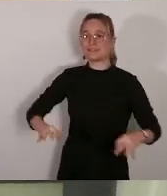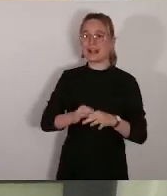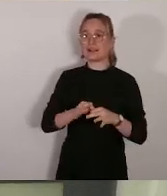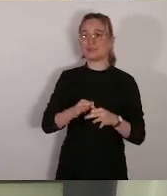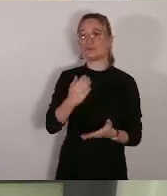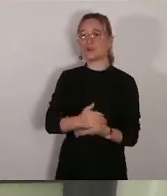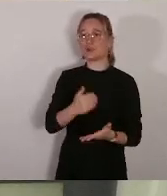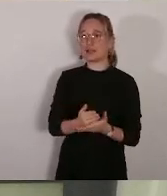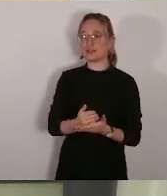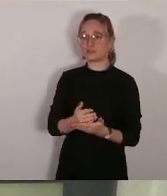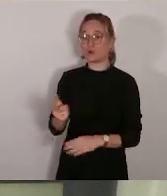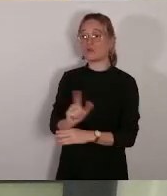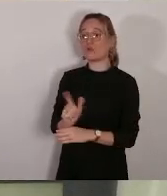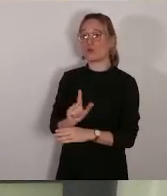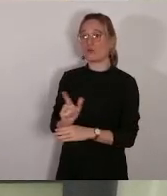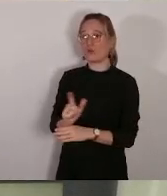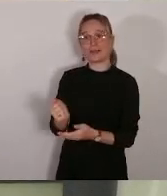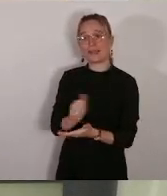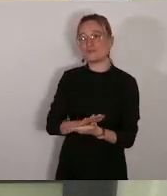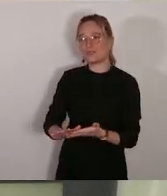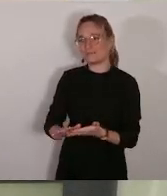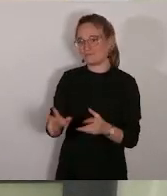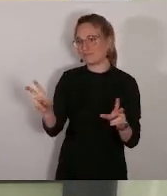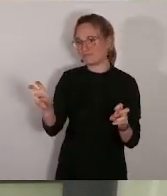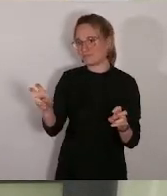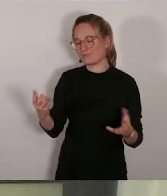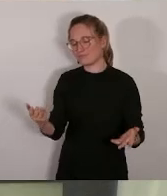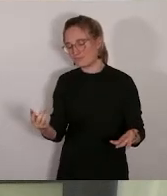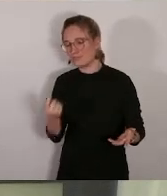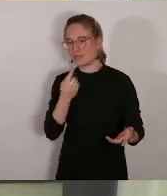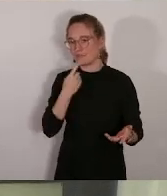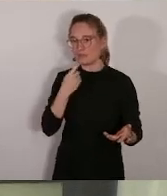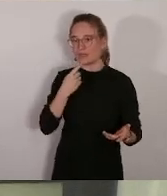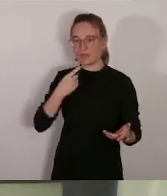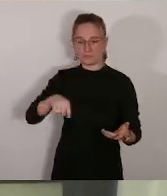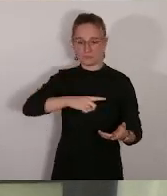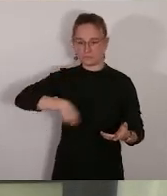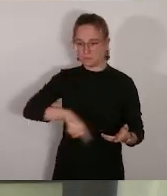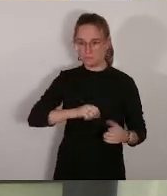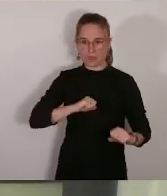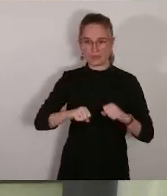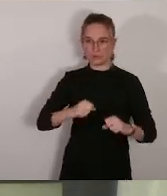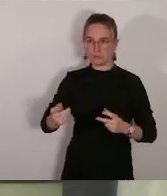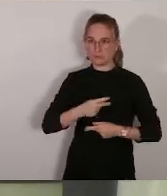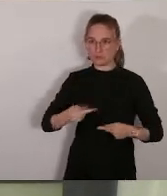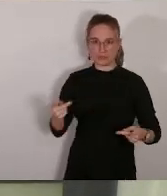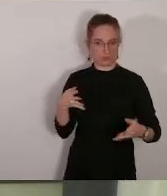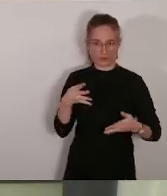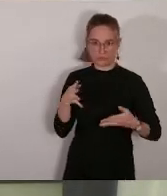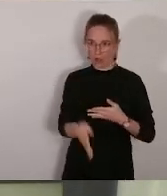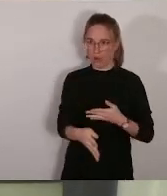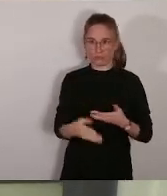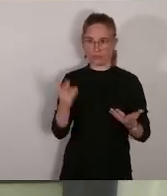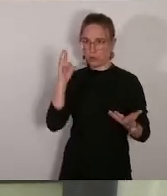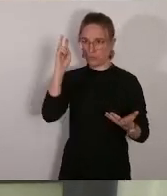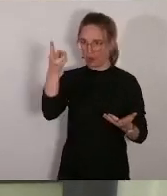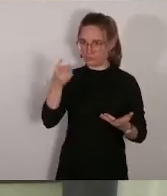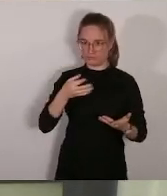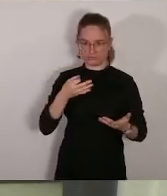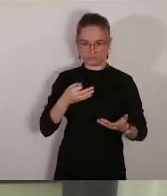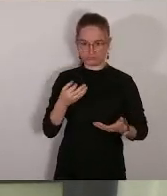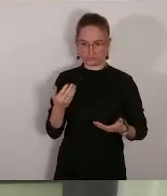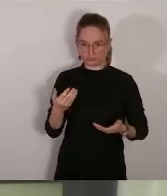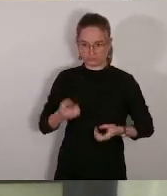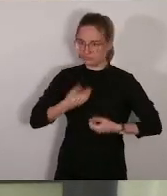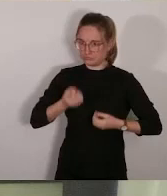Mais ça montre la transparence dans l'action publique. Ça montre aussi la vitalité d'un certain nombre d'associations de notre secteur aussi puisqu